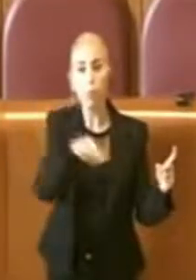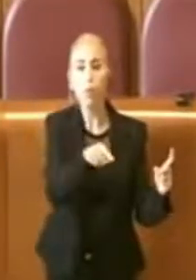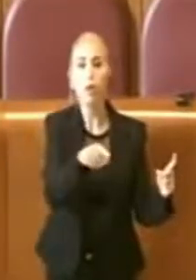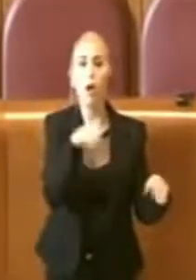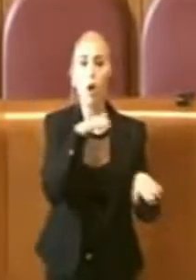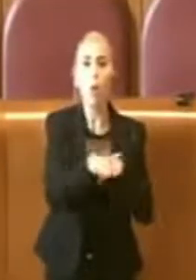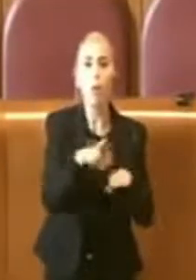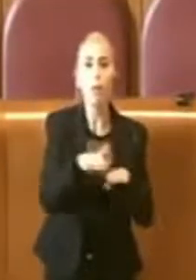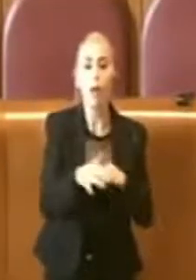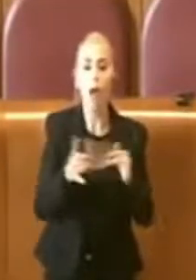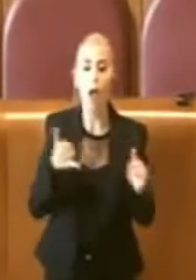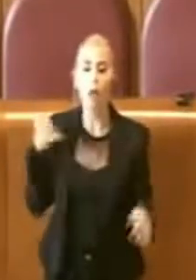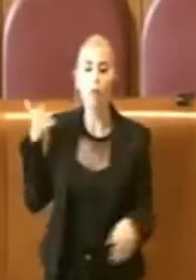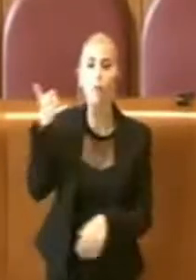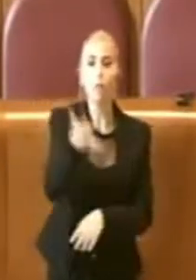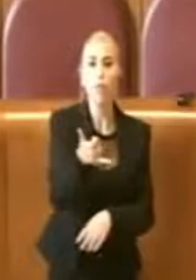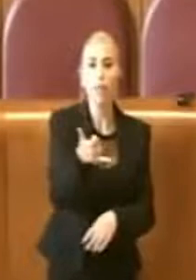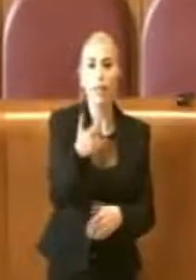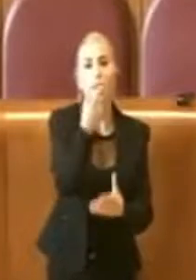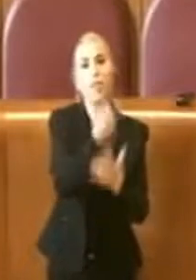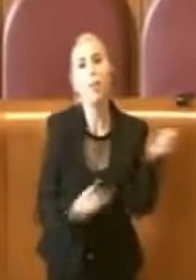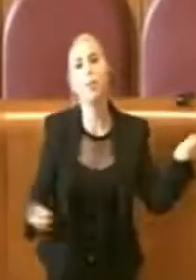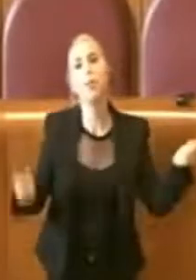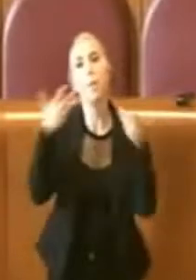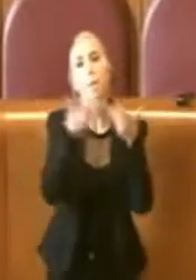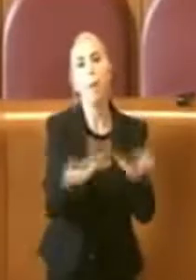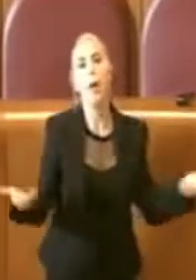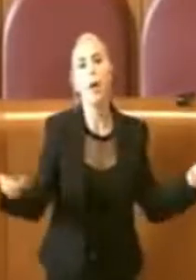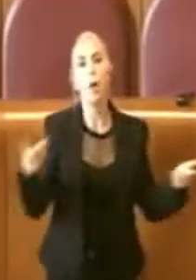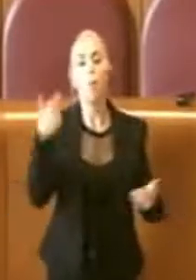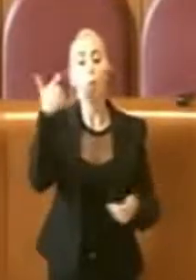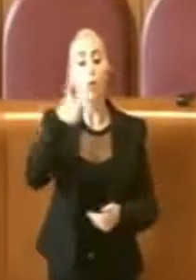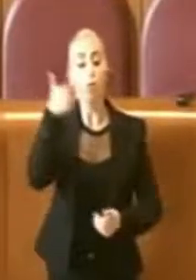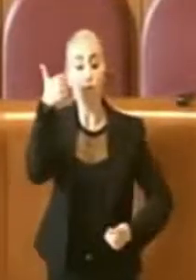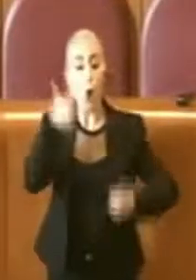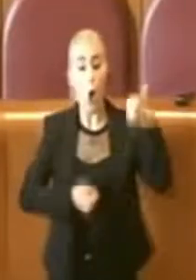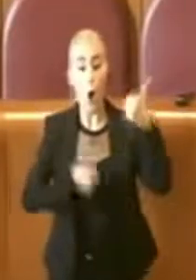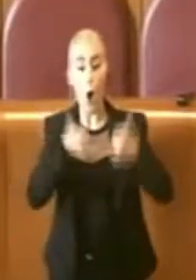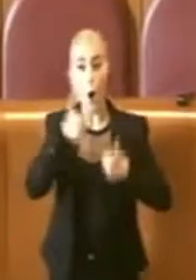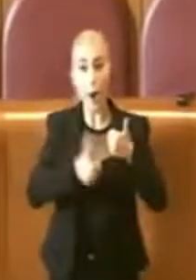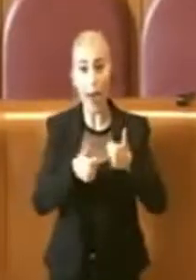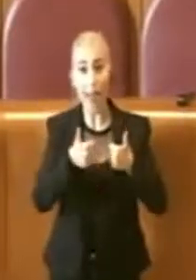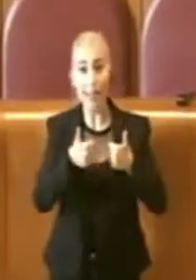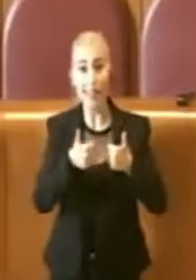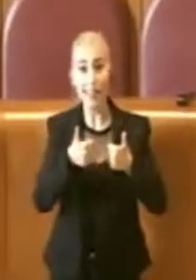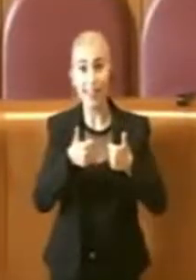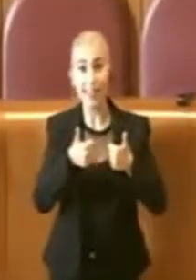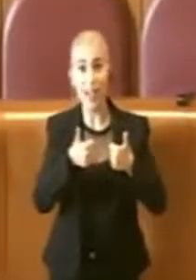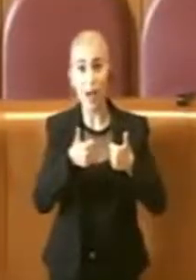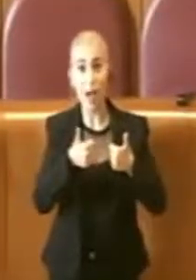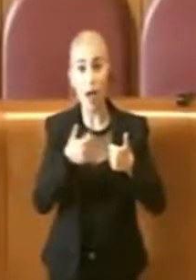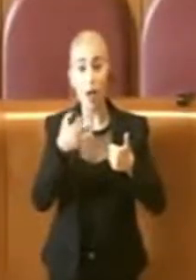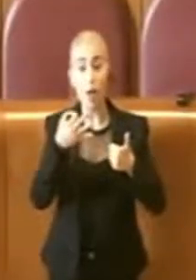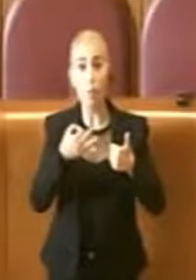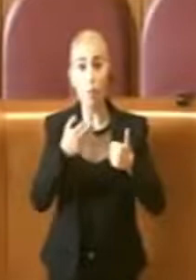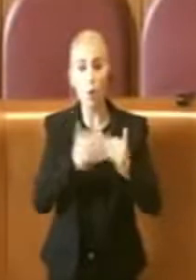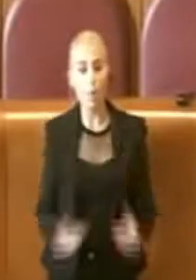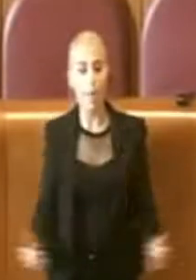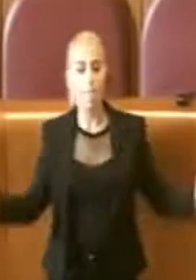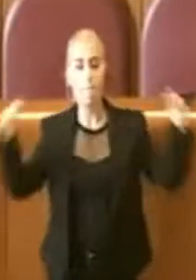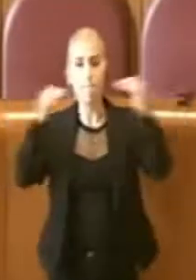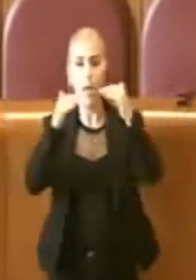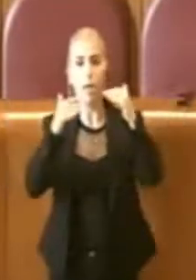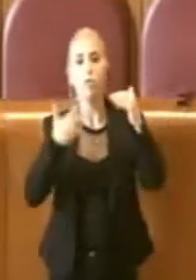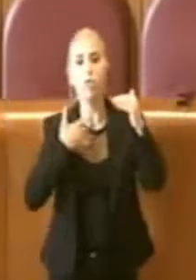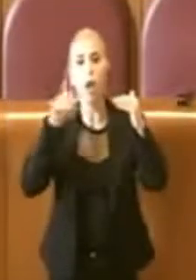ad uccidere quel parco. Perché è chiaro che se la concorrenza non era in qualche modo equa, c'è chi è